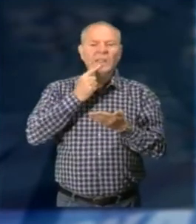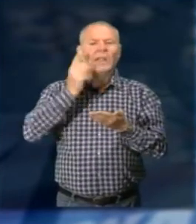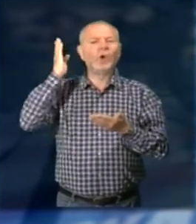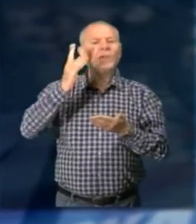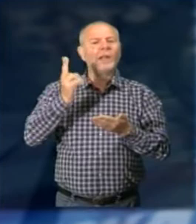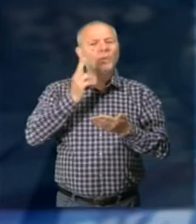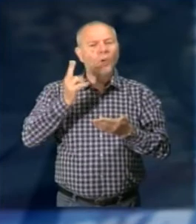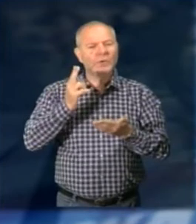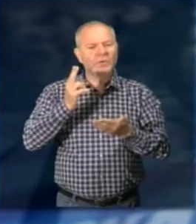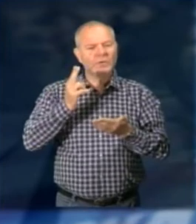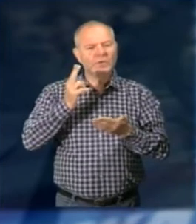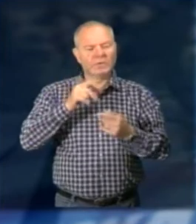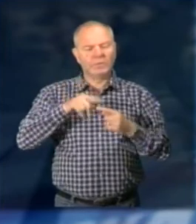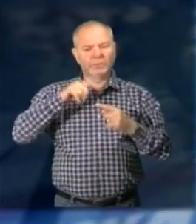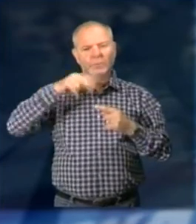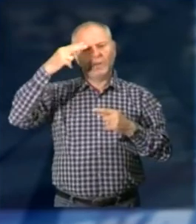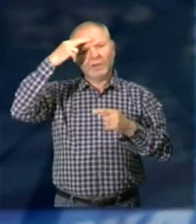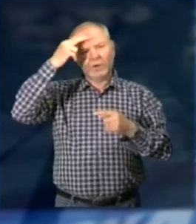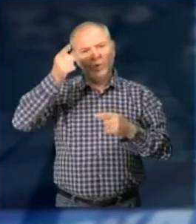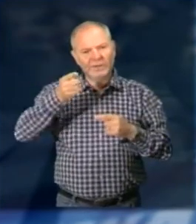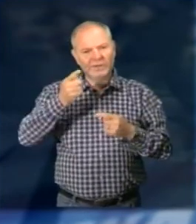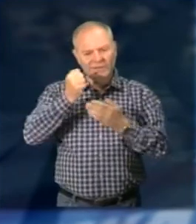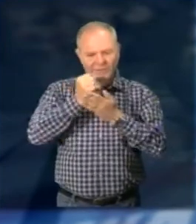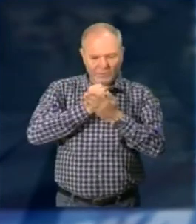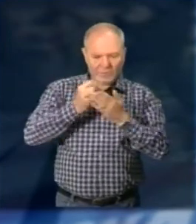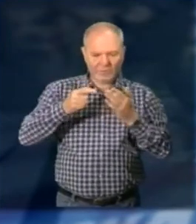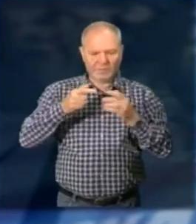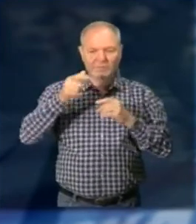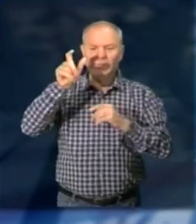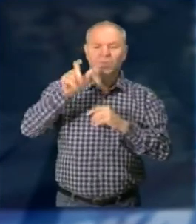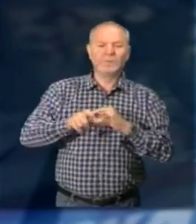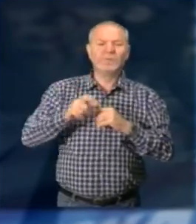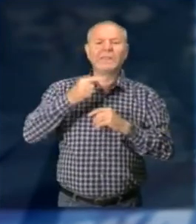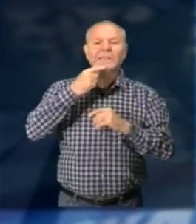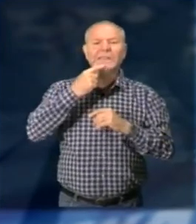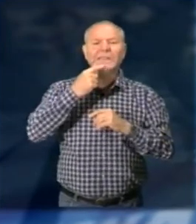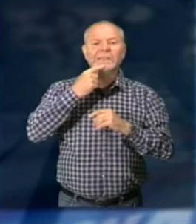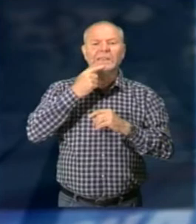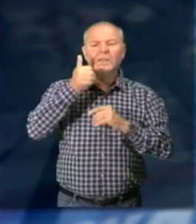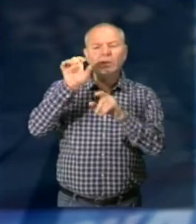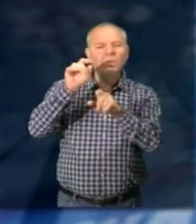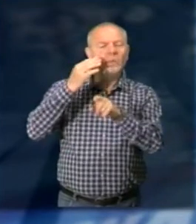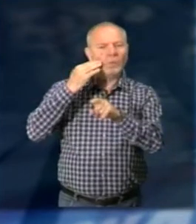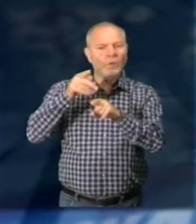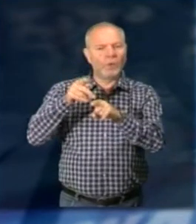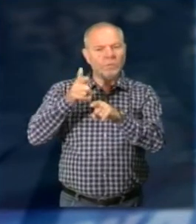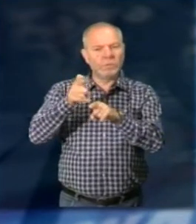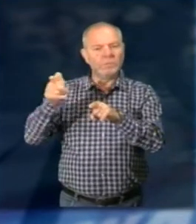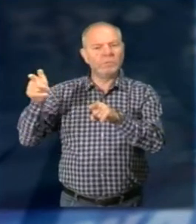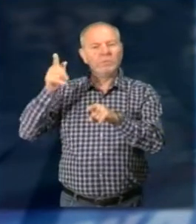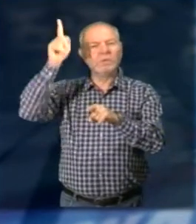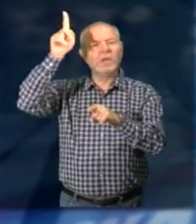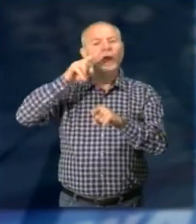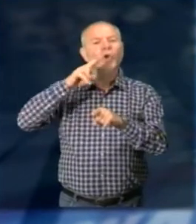europea Al manifesto degli Stati Uniti d'Europa L'estremista norvegese autore della strage in cui persero la vita un centinaio di persone Un